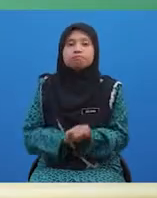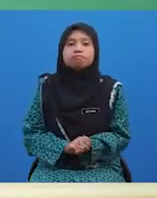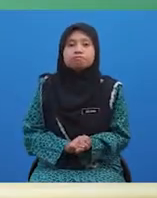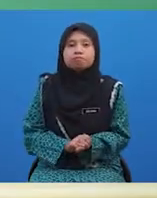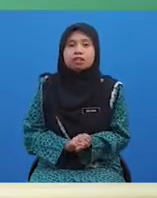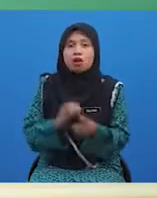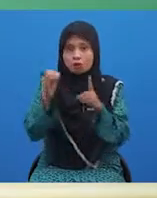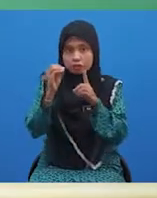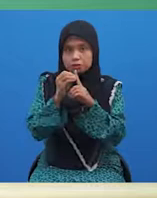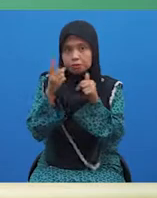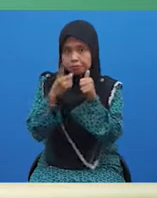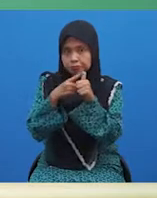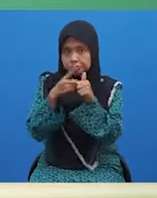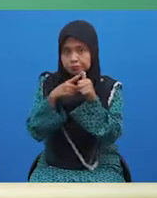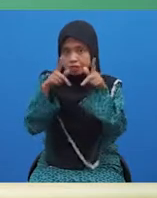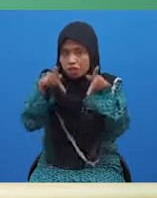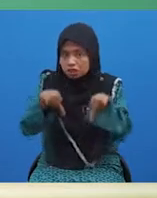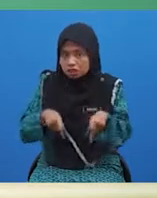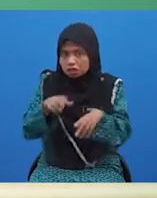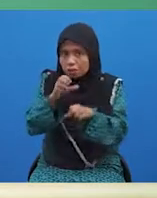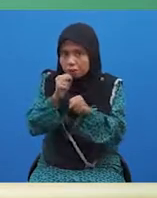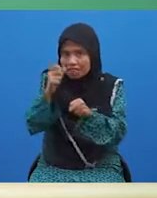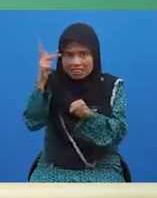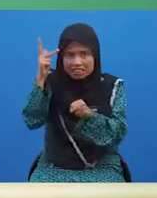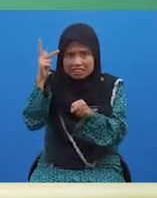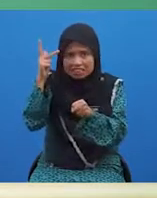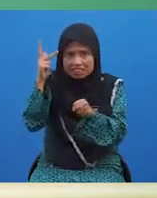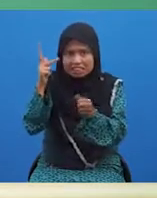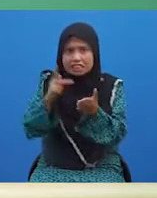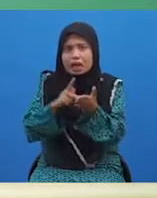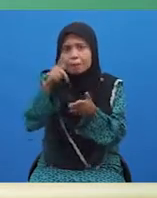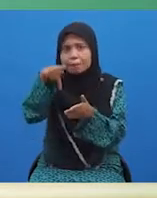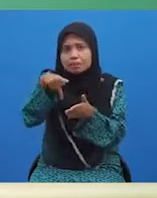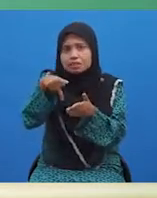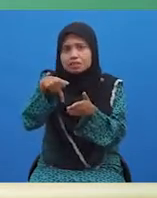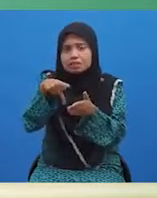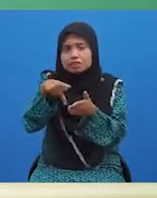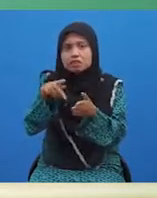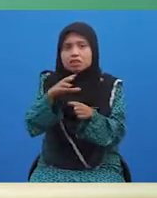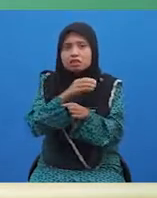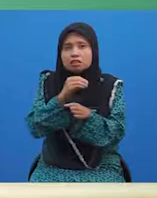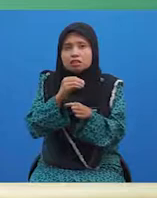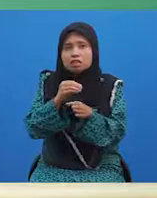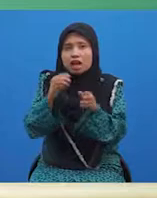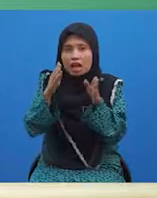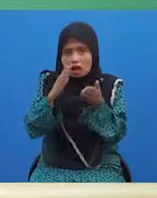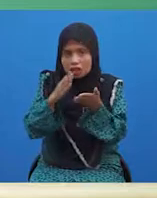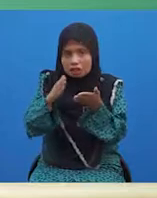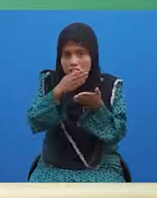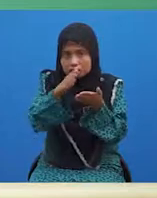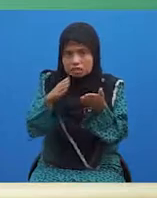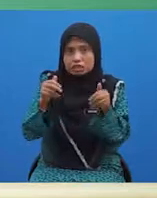Objektif pertama, pelajar akan dapat memahami konsep kata penguat dan mengkategorinya